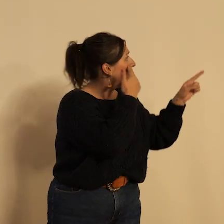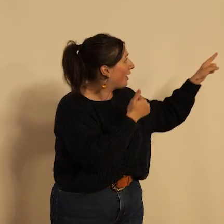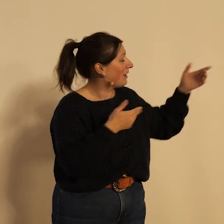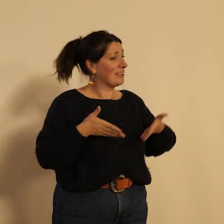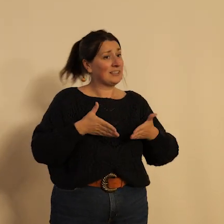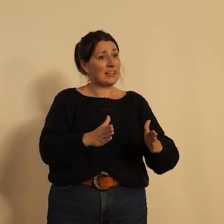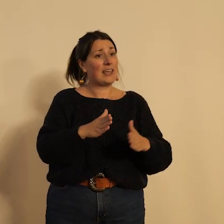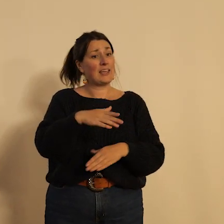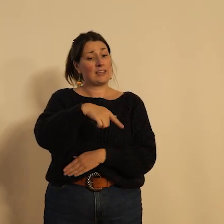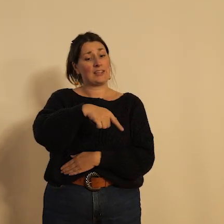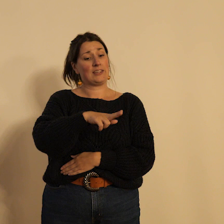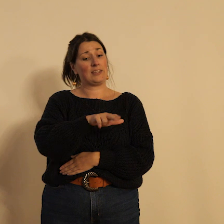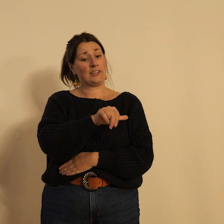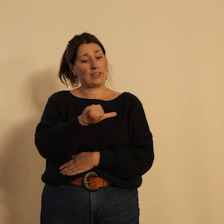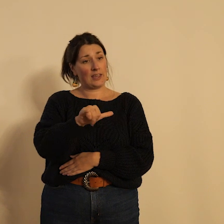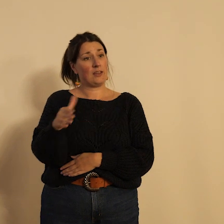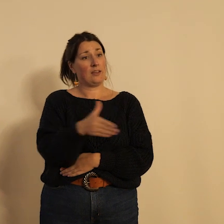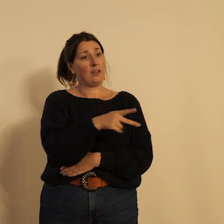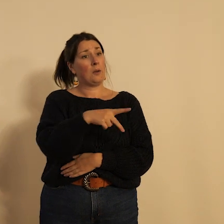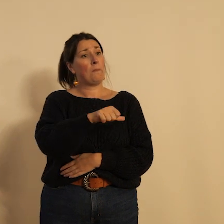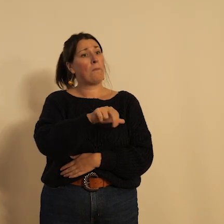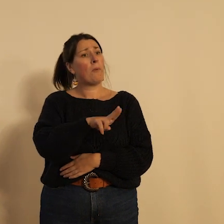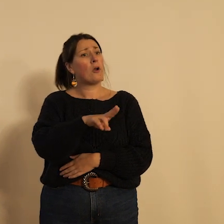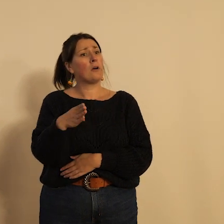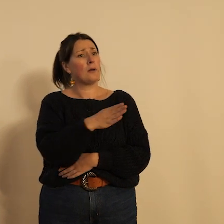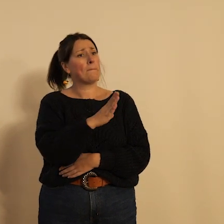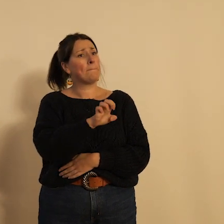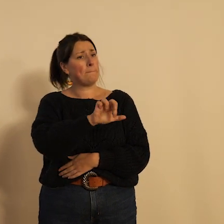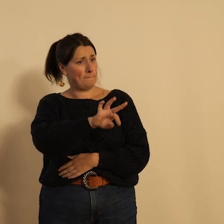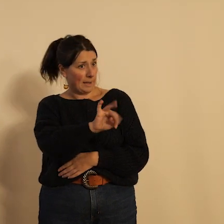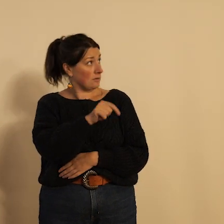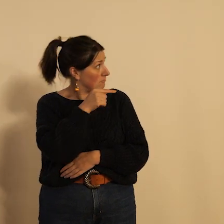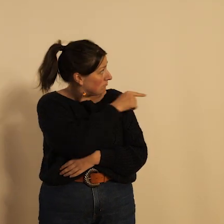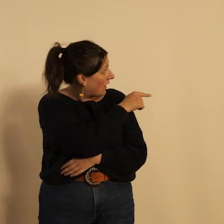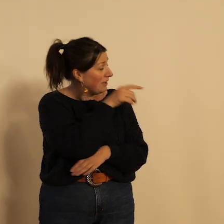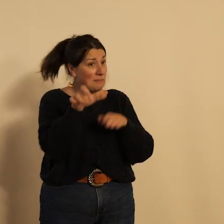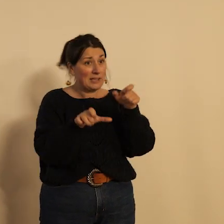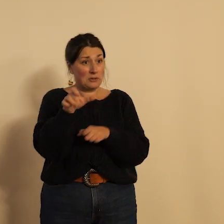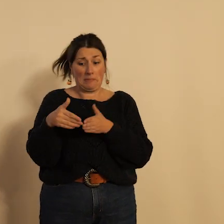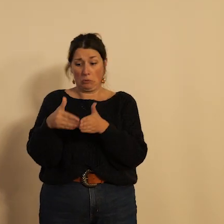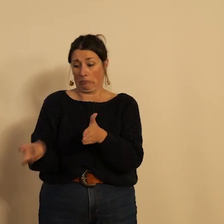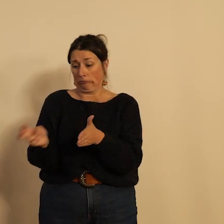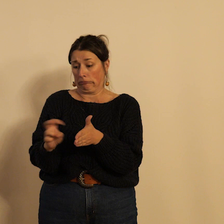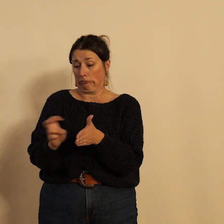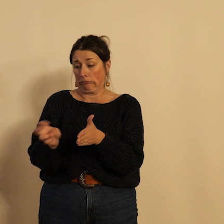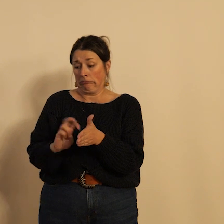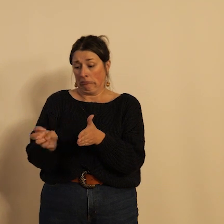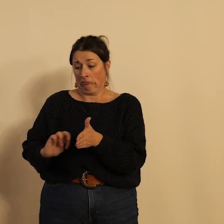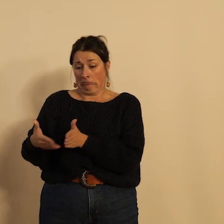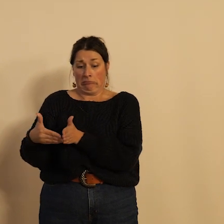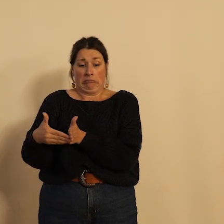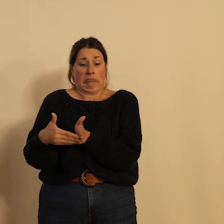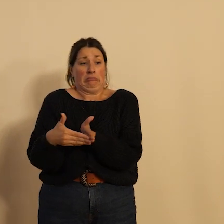face et vous voyez l'encombrement des passagers sur ce bateau et le nombre important de